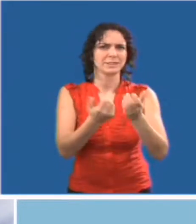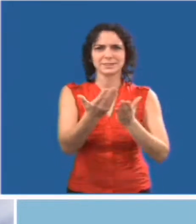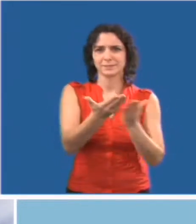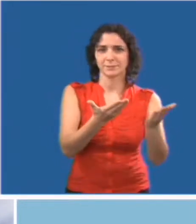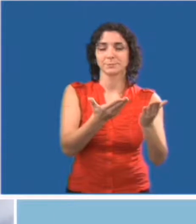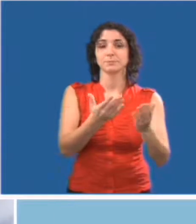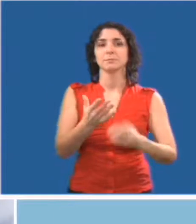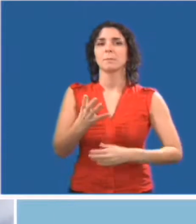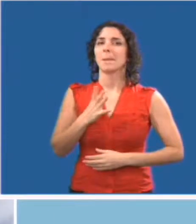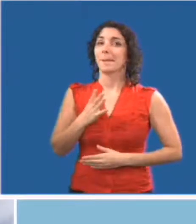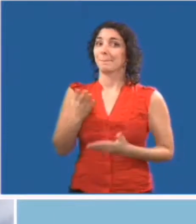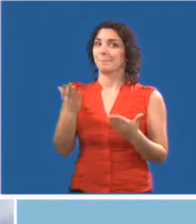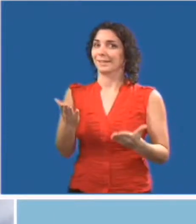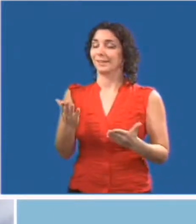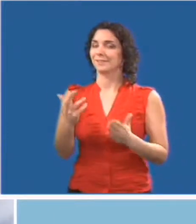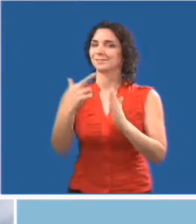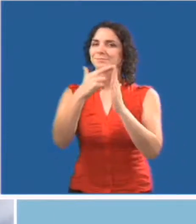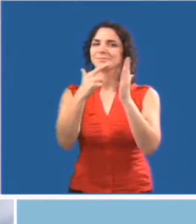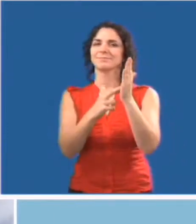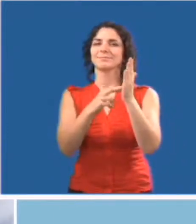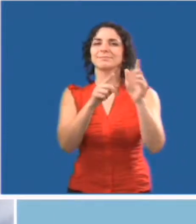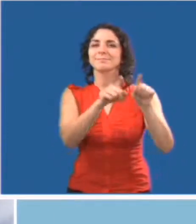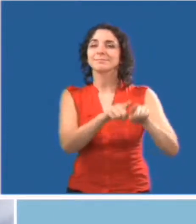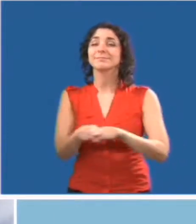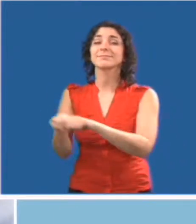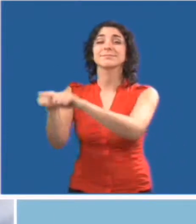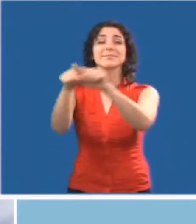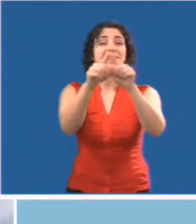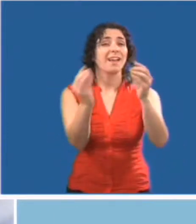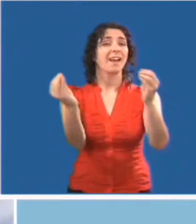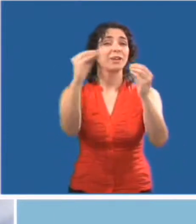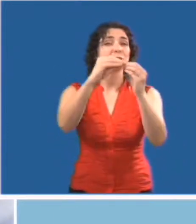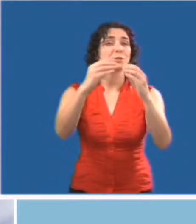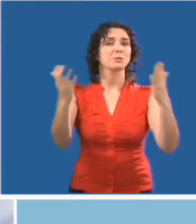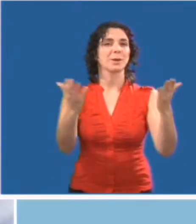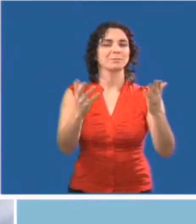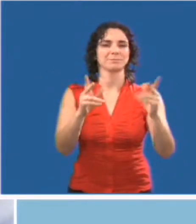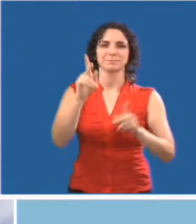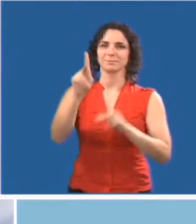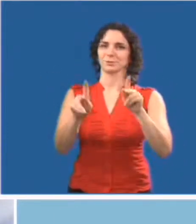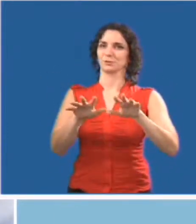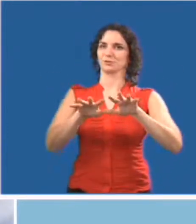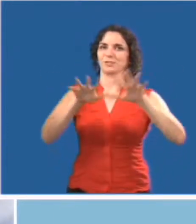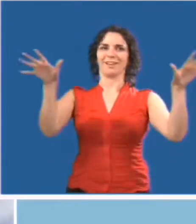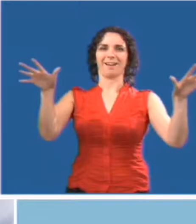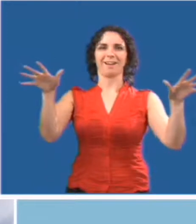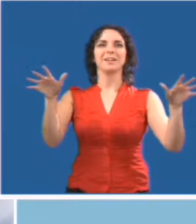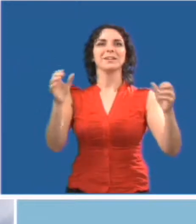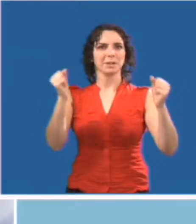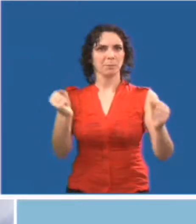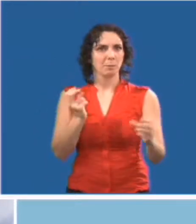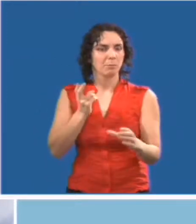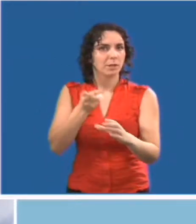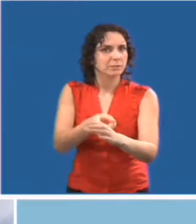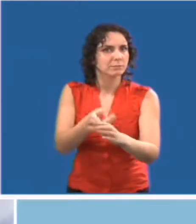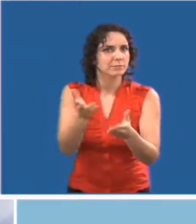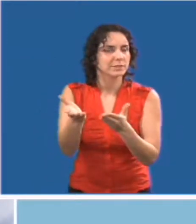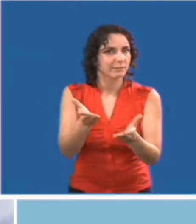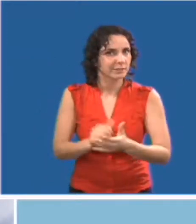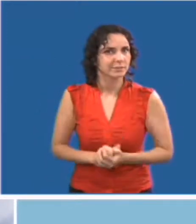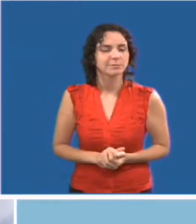Bien que les élèves reçoivent depuis longtemps du soutien en vertu d'une loi spéciale sur l'éducation,